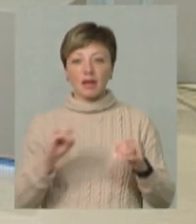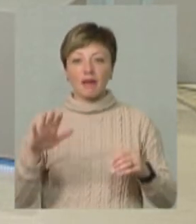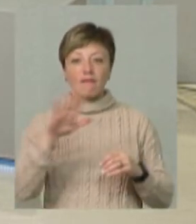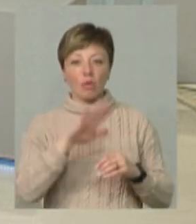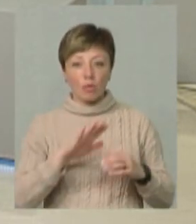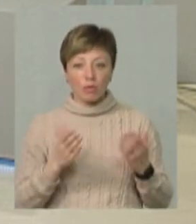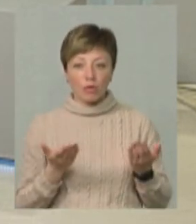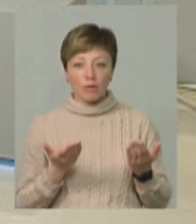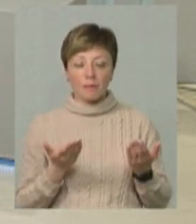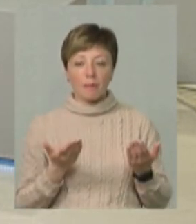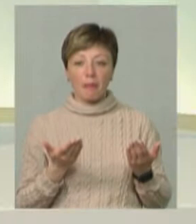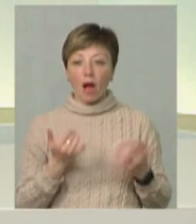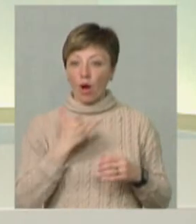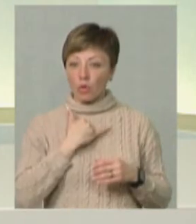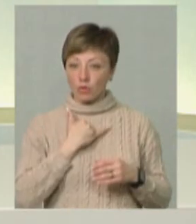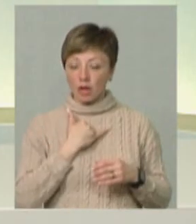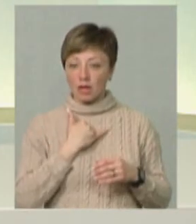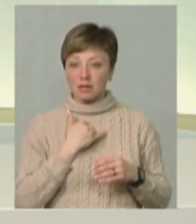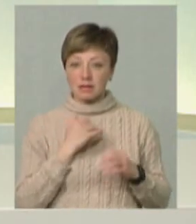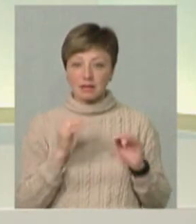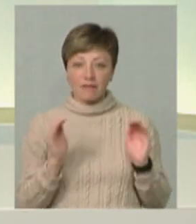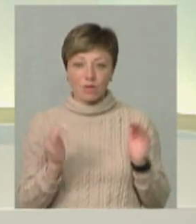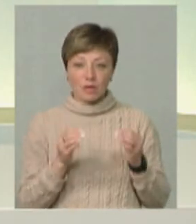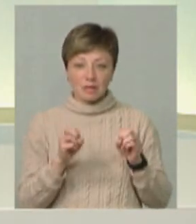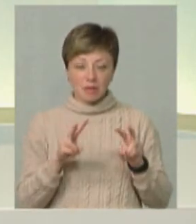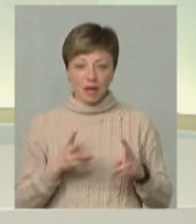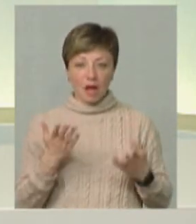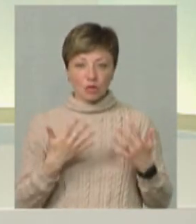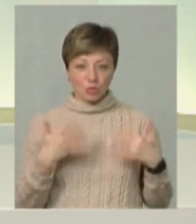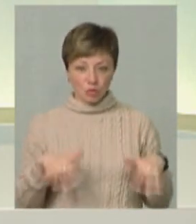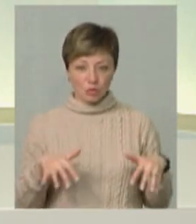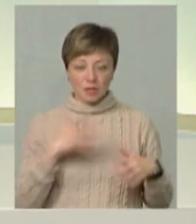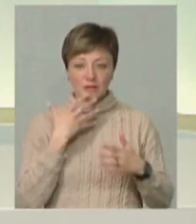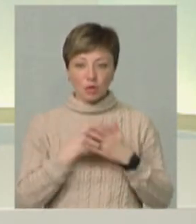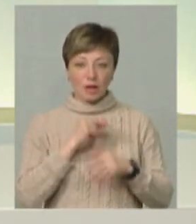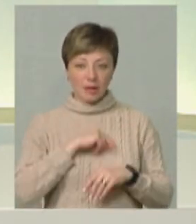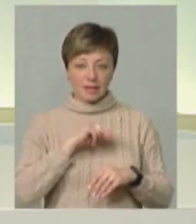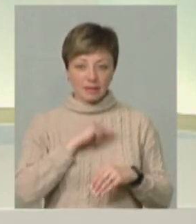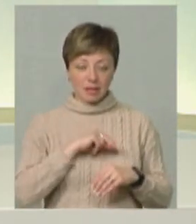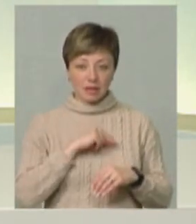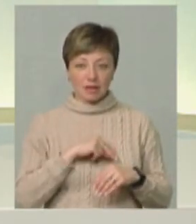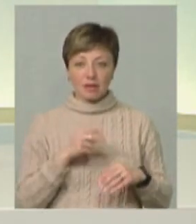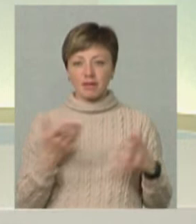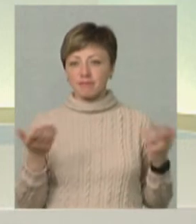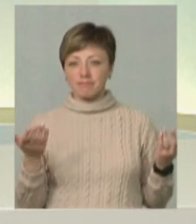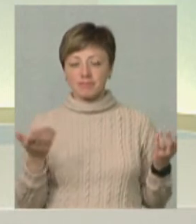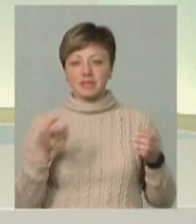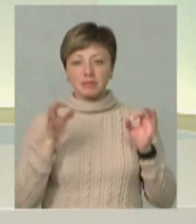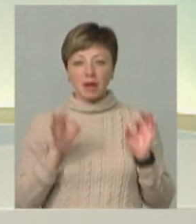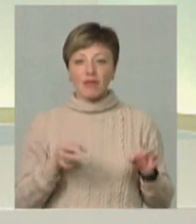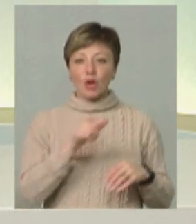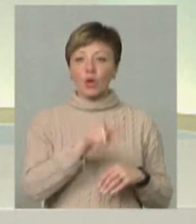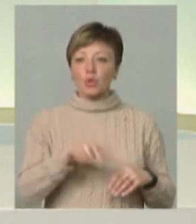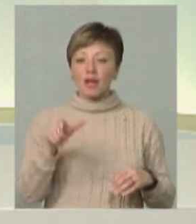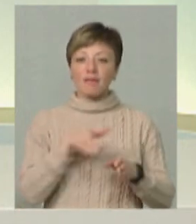Європу. А у нас вузка спеціалізація. Якщо ми сьогодні розгубимо своїх спеціалістів, справді тих